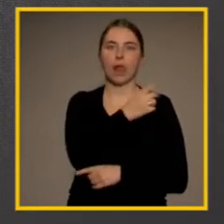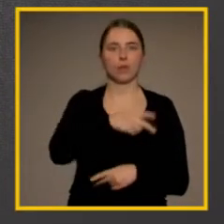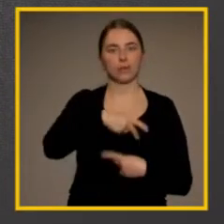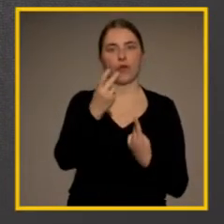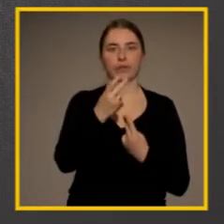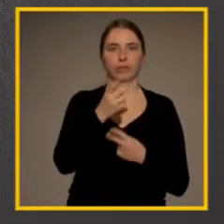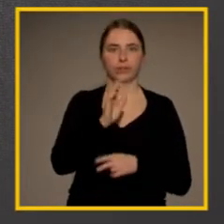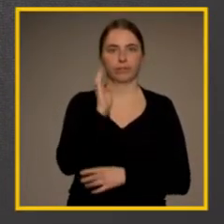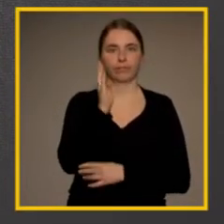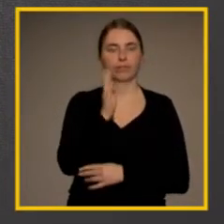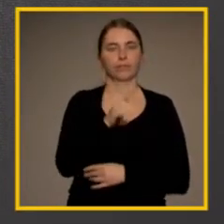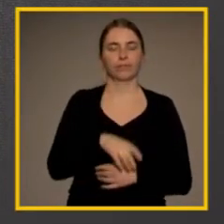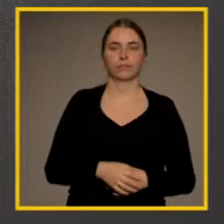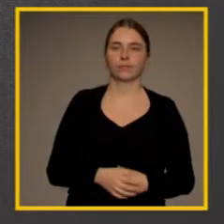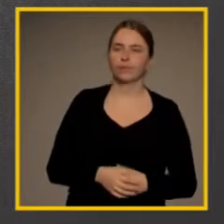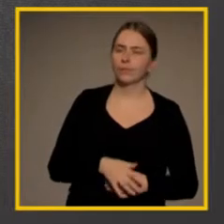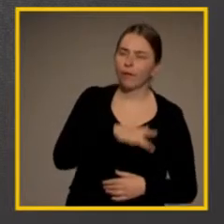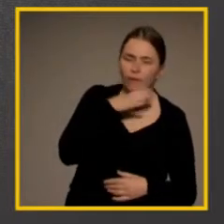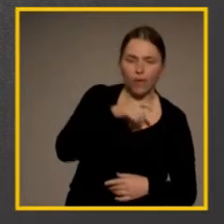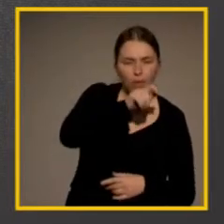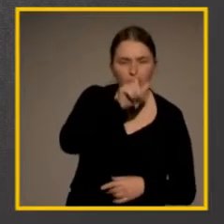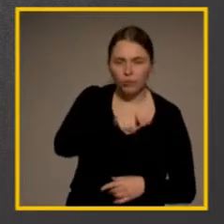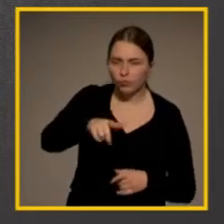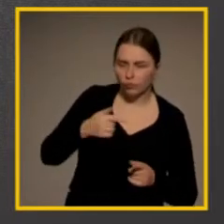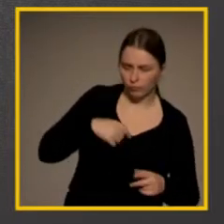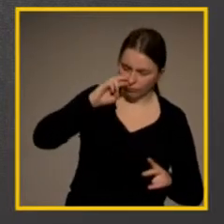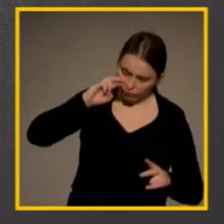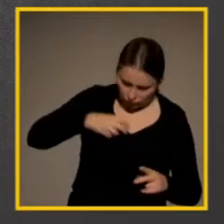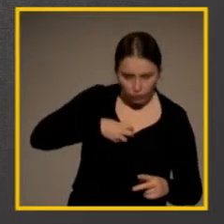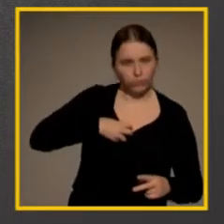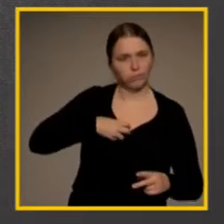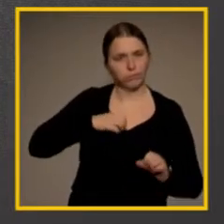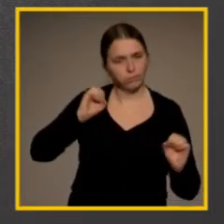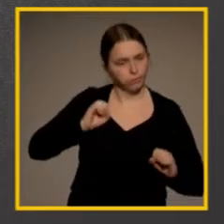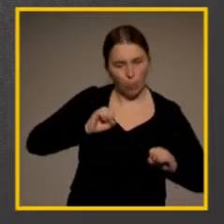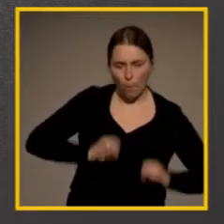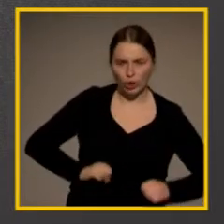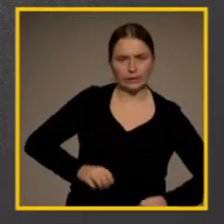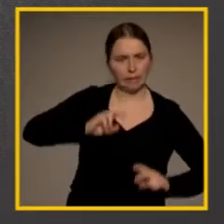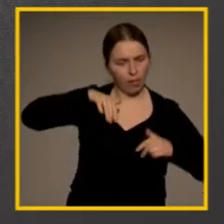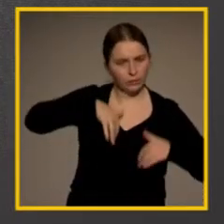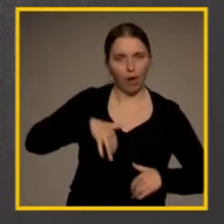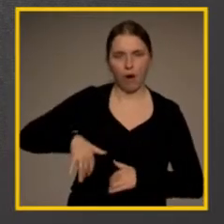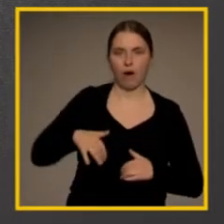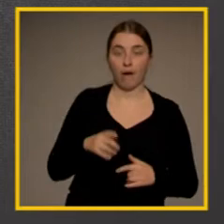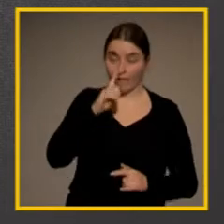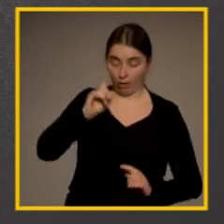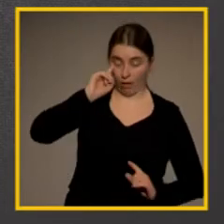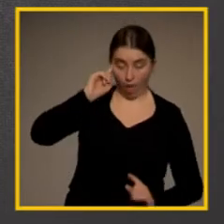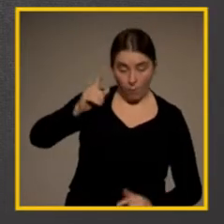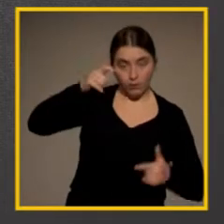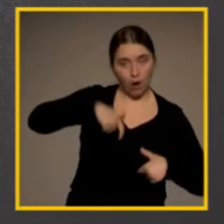daran glauben werden, was an Potenzial in ihnen steckt.